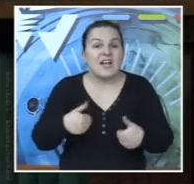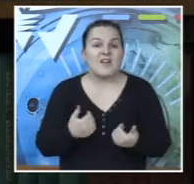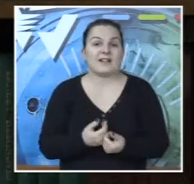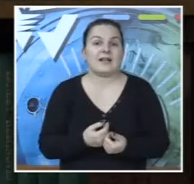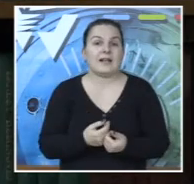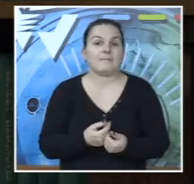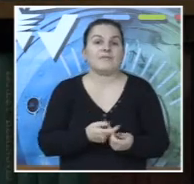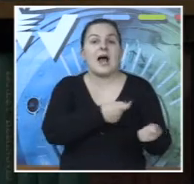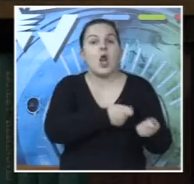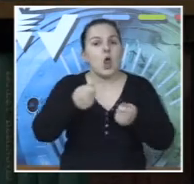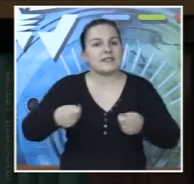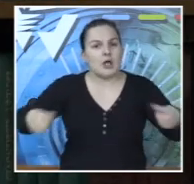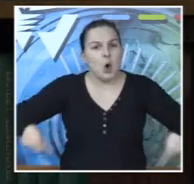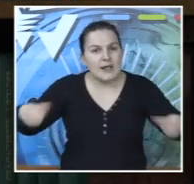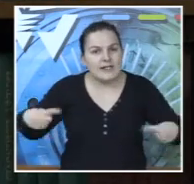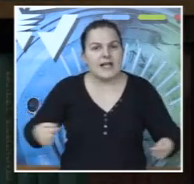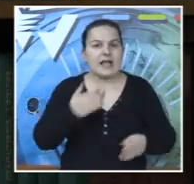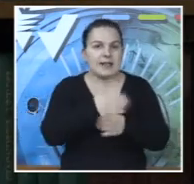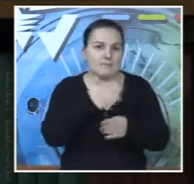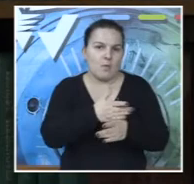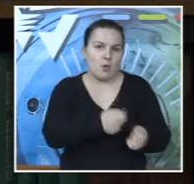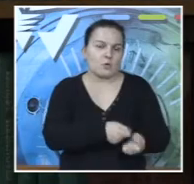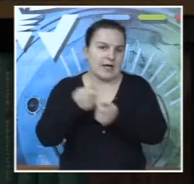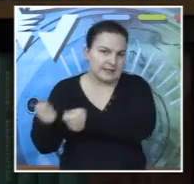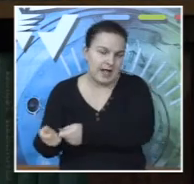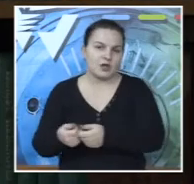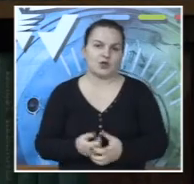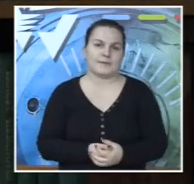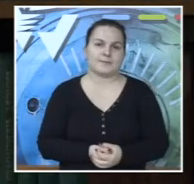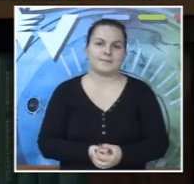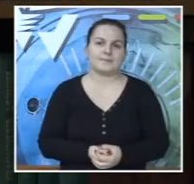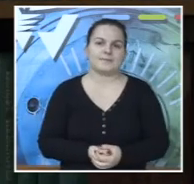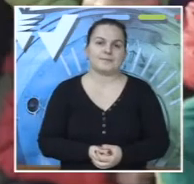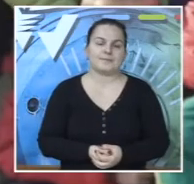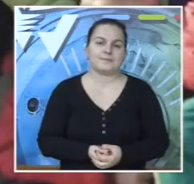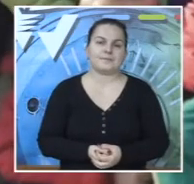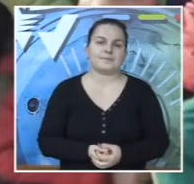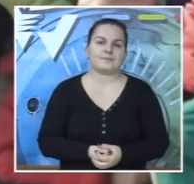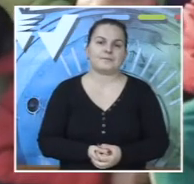svi su prihvatili da nose kolica i da ga iznesu i tako.